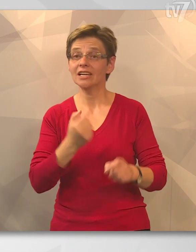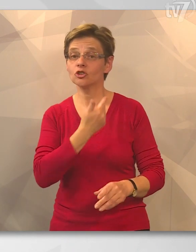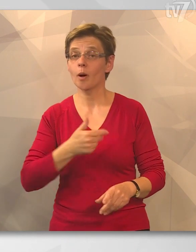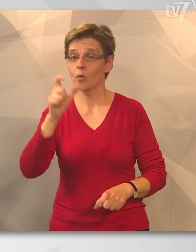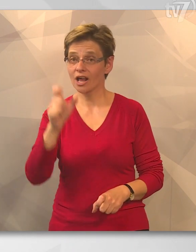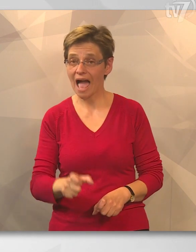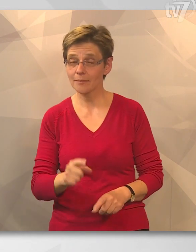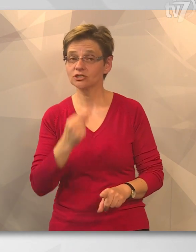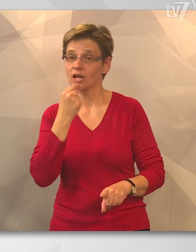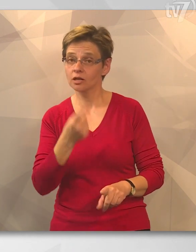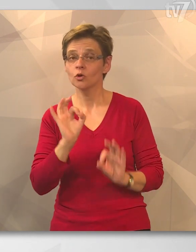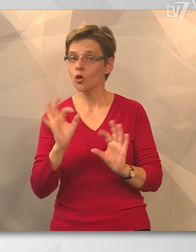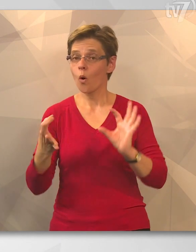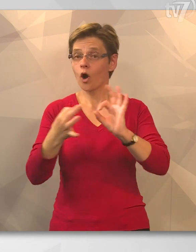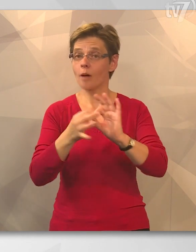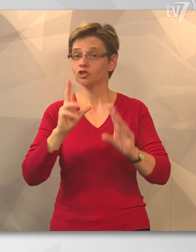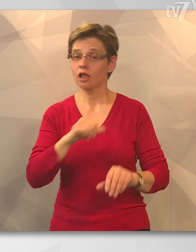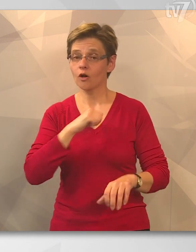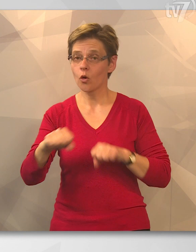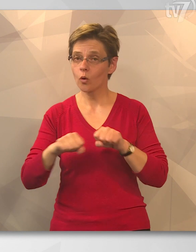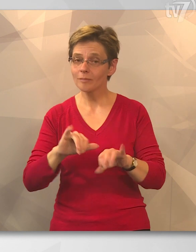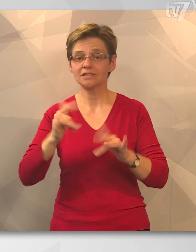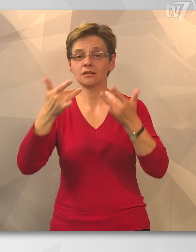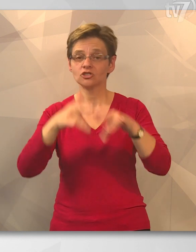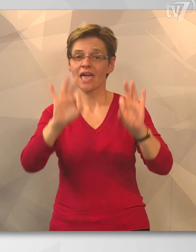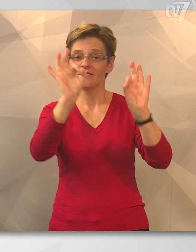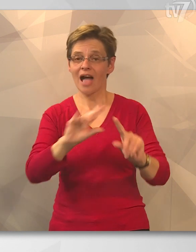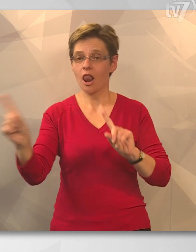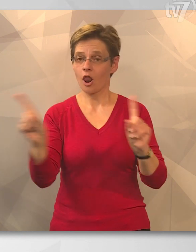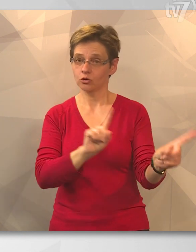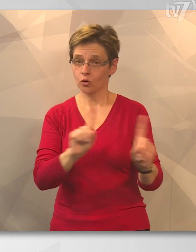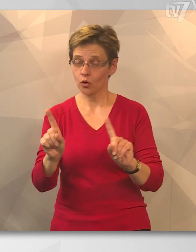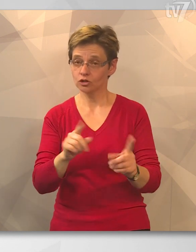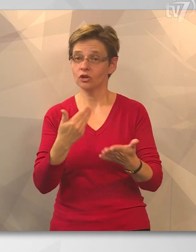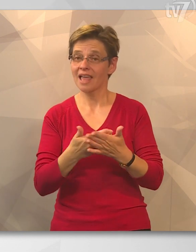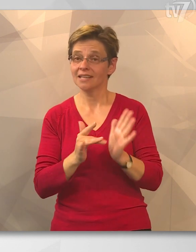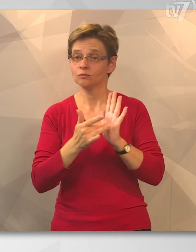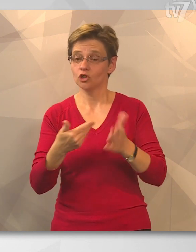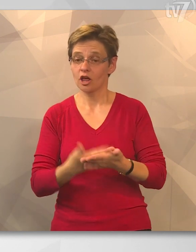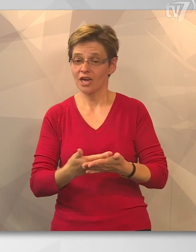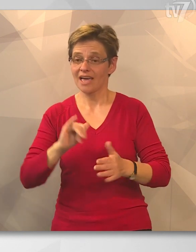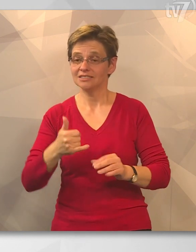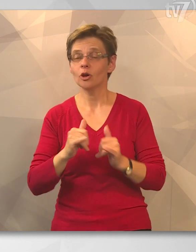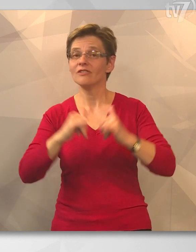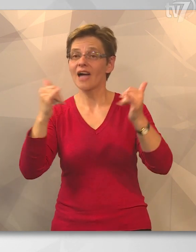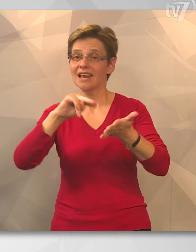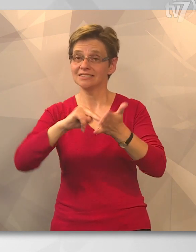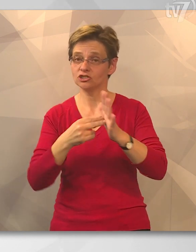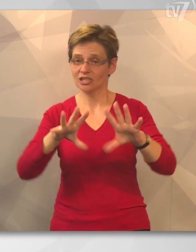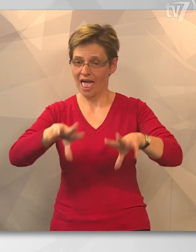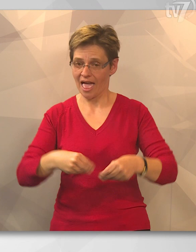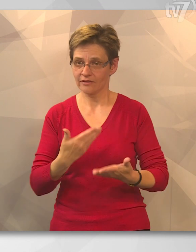Békés Csaba polgármestere szerint jó a kapcsolat az önkormányzat és a helyi cégek között, ezt mutatja a most elfogadott